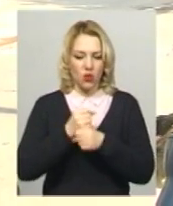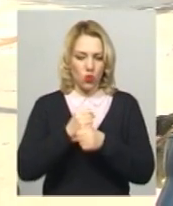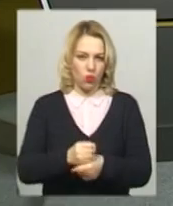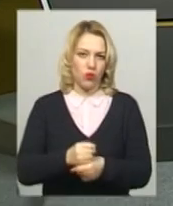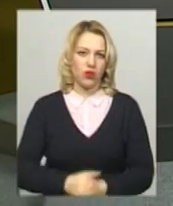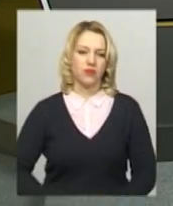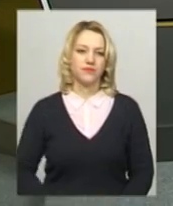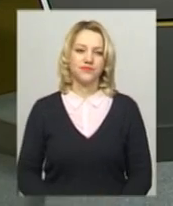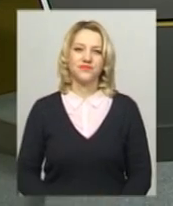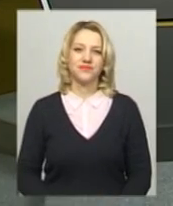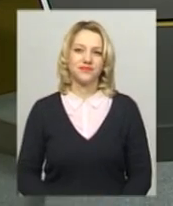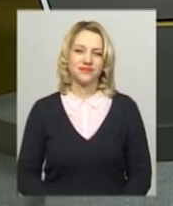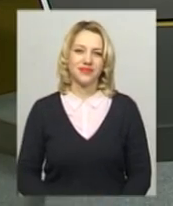мене».